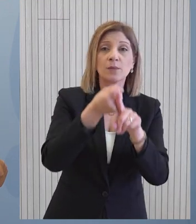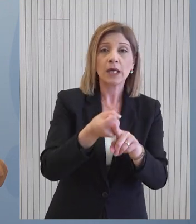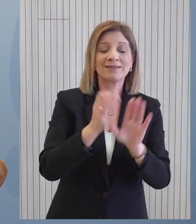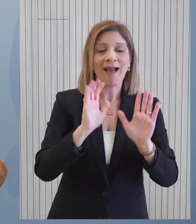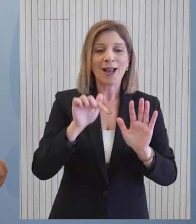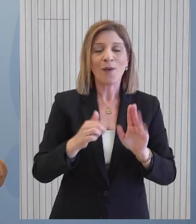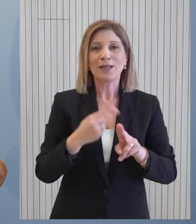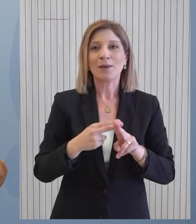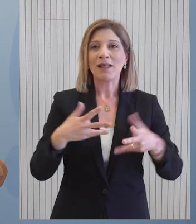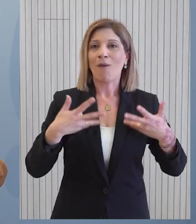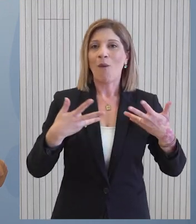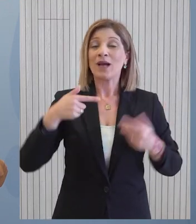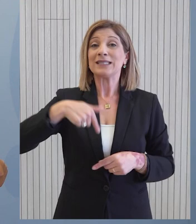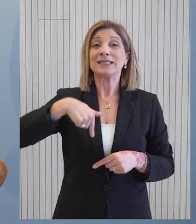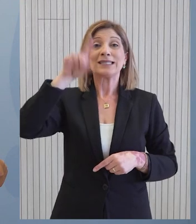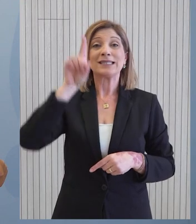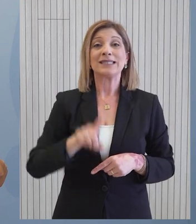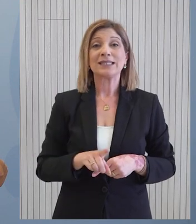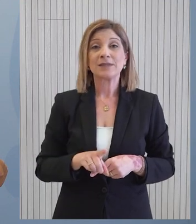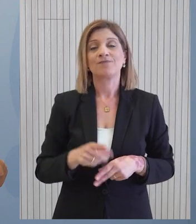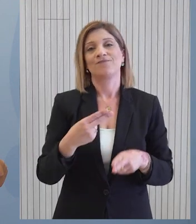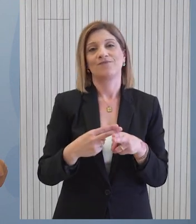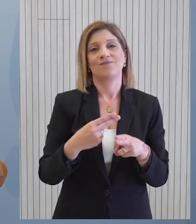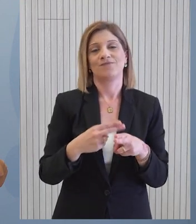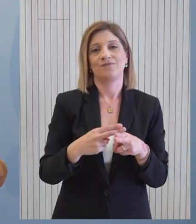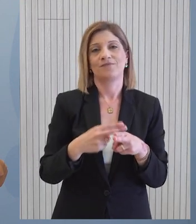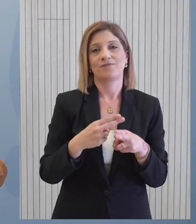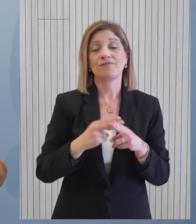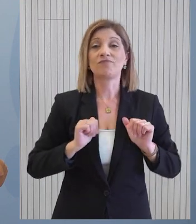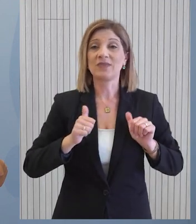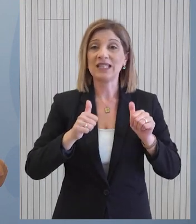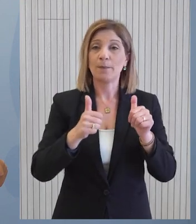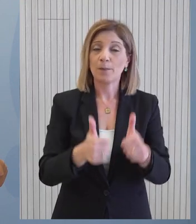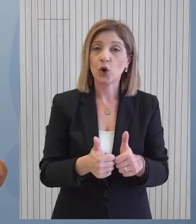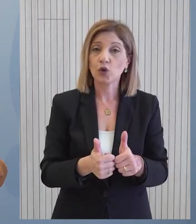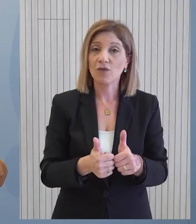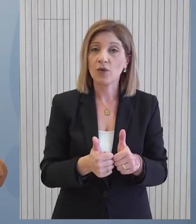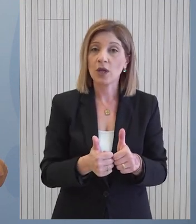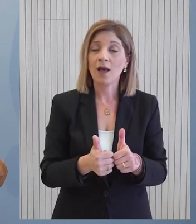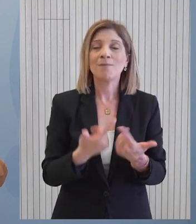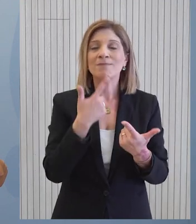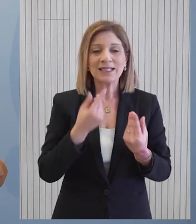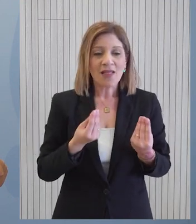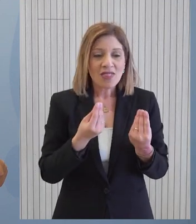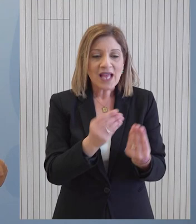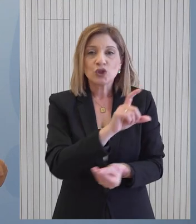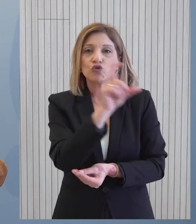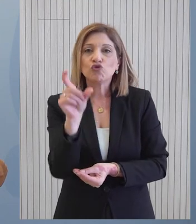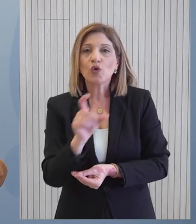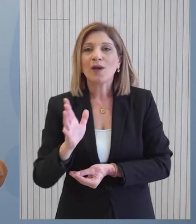είμαστε στην ευχάριστη θέση να ανακοινώνουμε είναι μια ουσιαστική πρωτοβουλία η οποία δίνει ζωή σε άμαχους